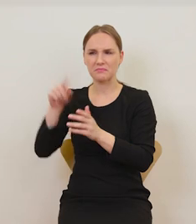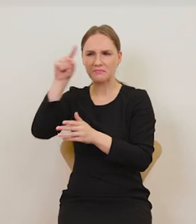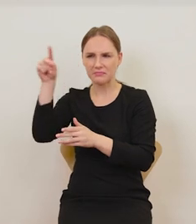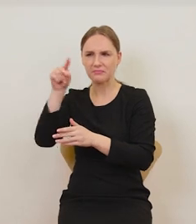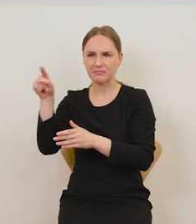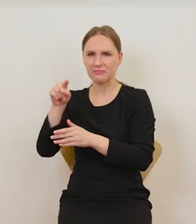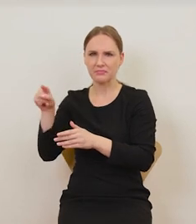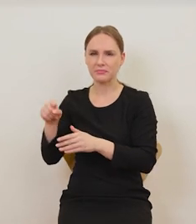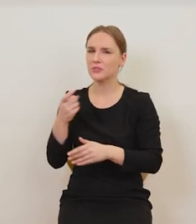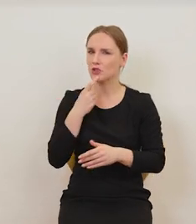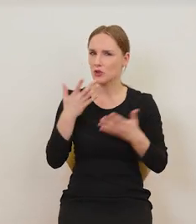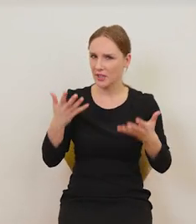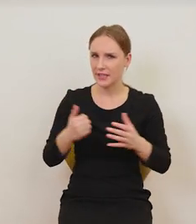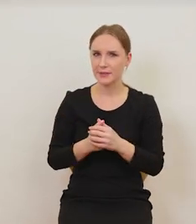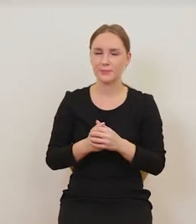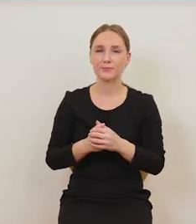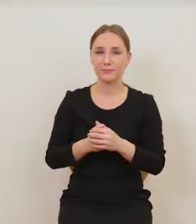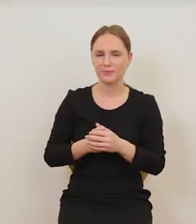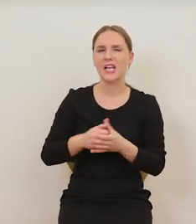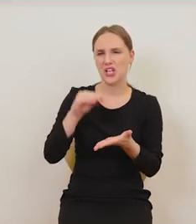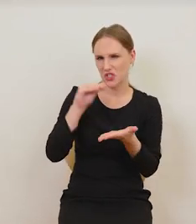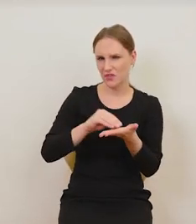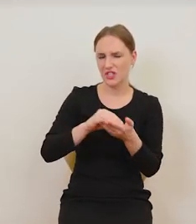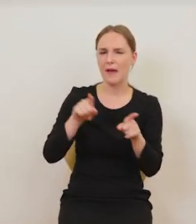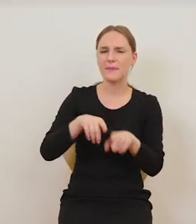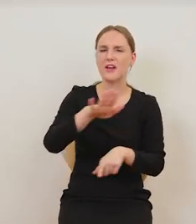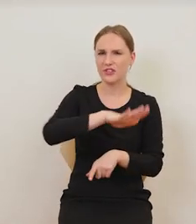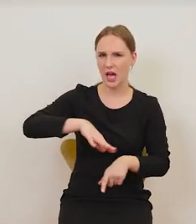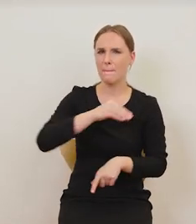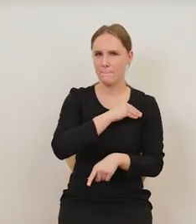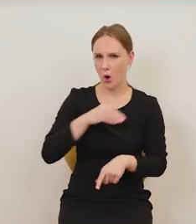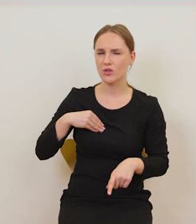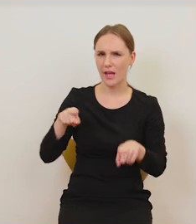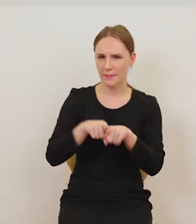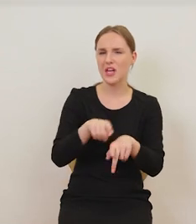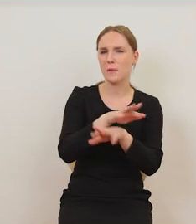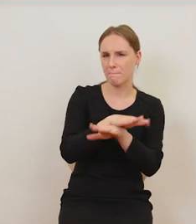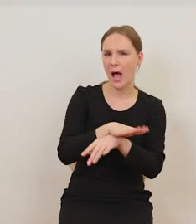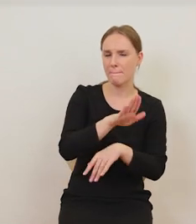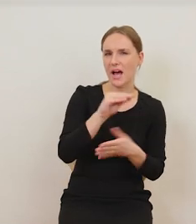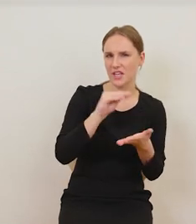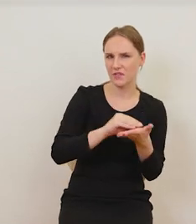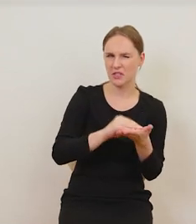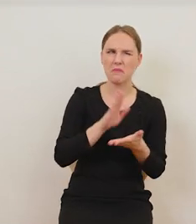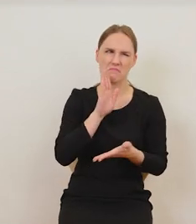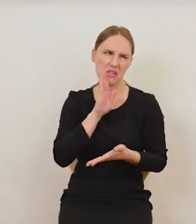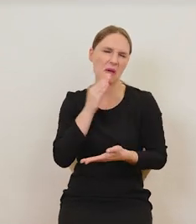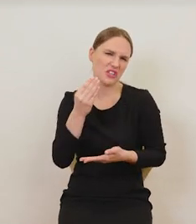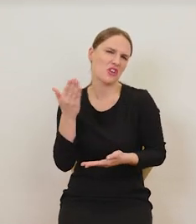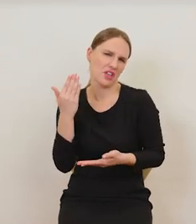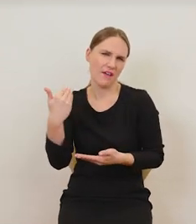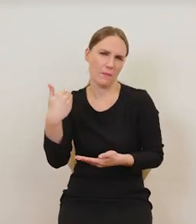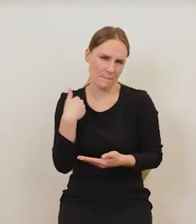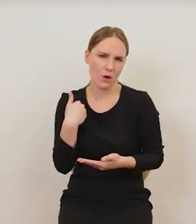To był zwyczaj, zresztą u nas w kraju też taki zwyczaj bywał w pubach, chyba jeszcze całkiem do niedawna,